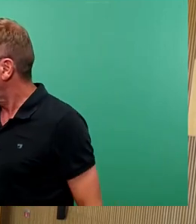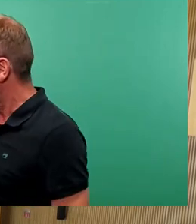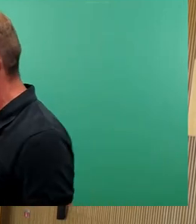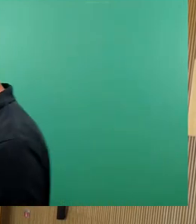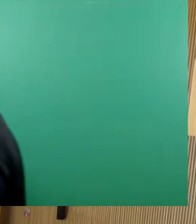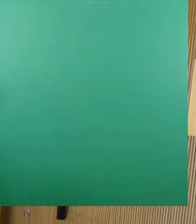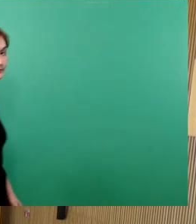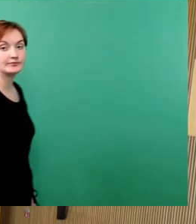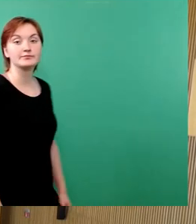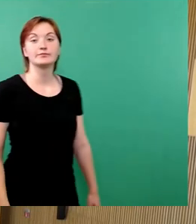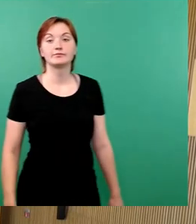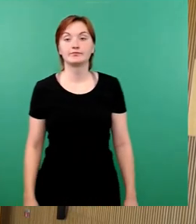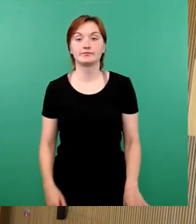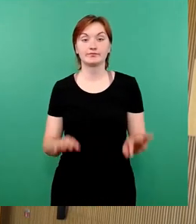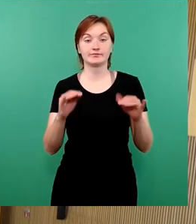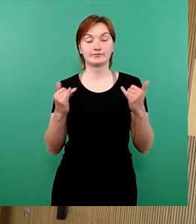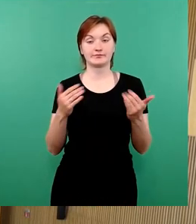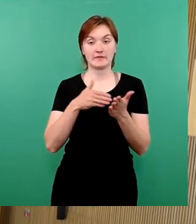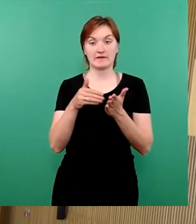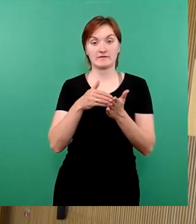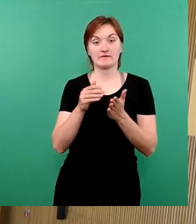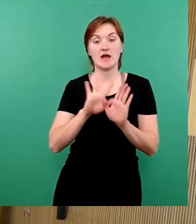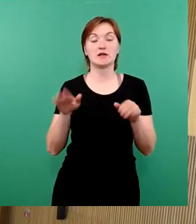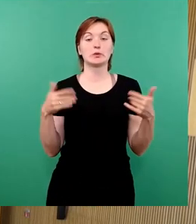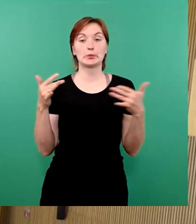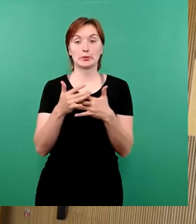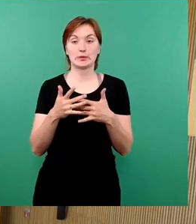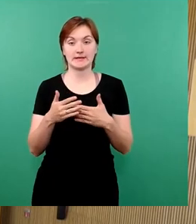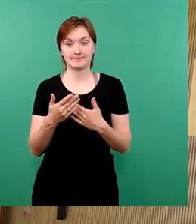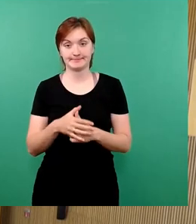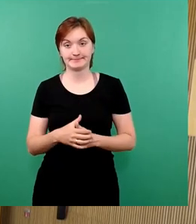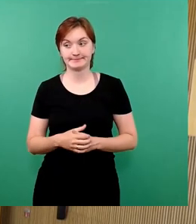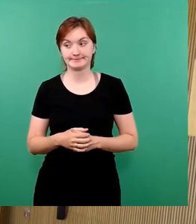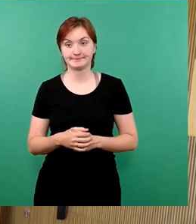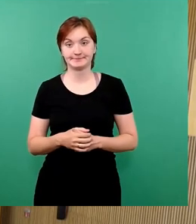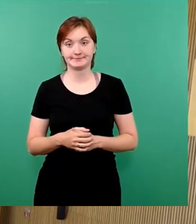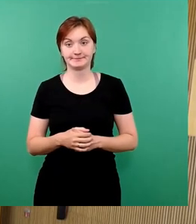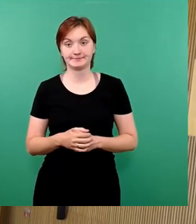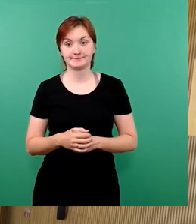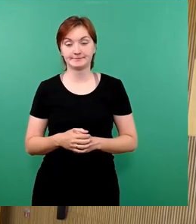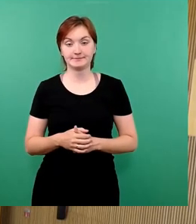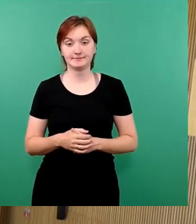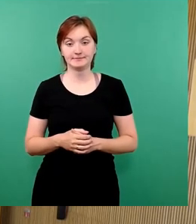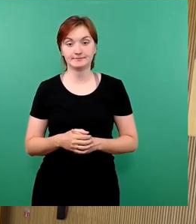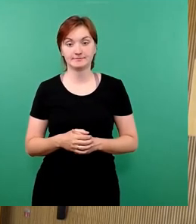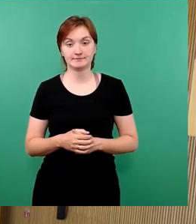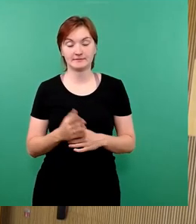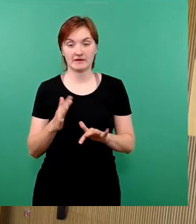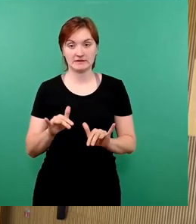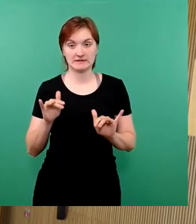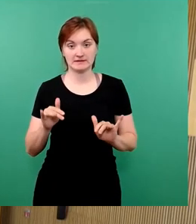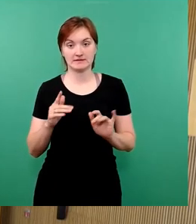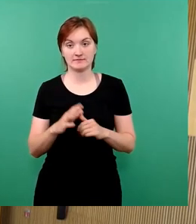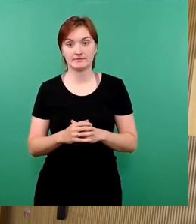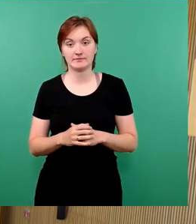So, wir machen weiter. Bündnis 90 die Grünen. Ernst, verzichtet. Herr CDU, das wird gewünscht.